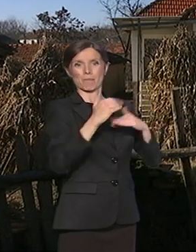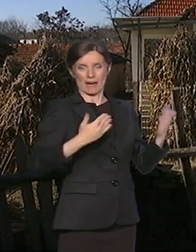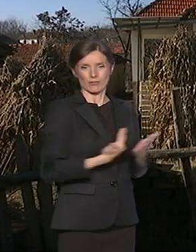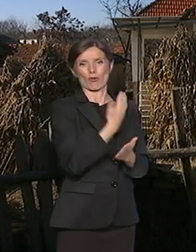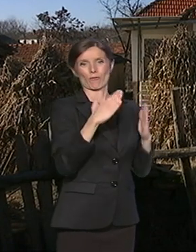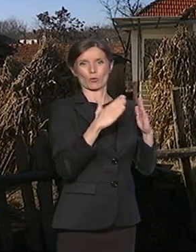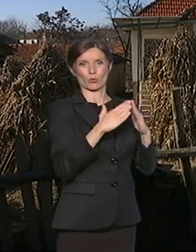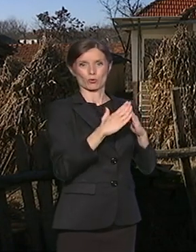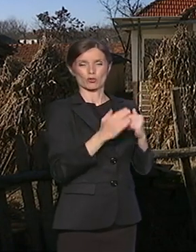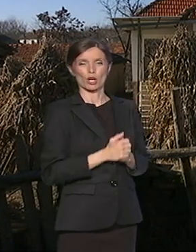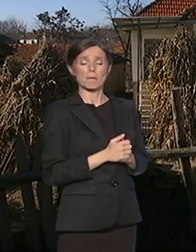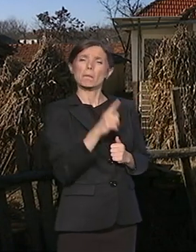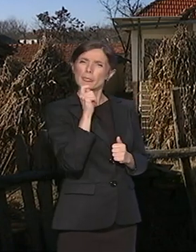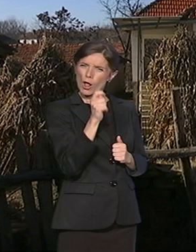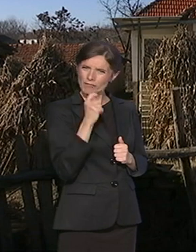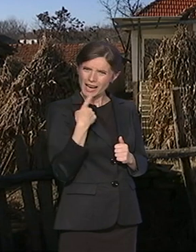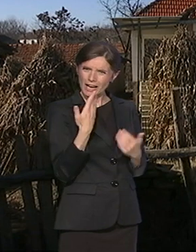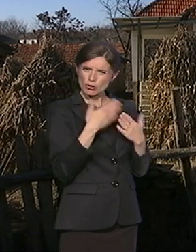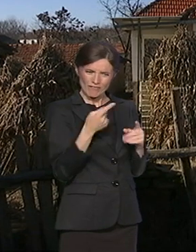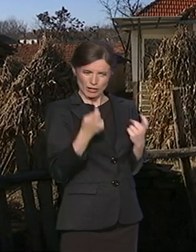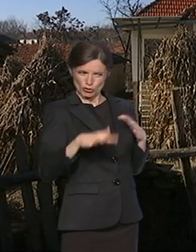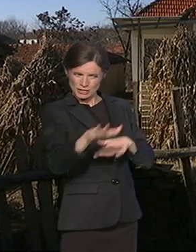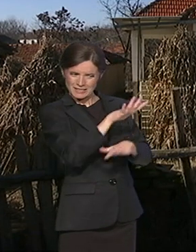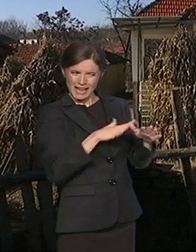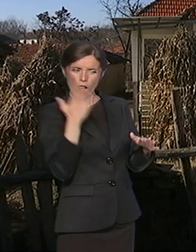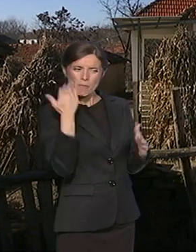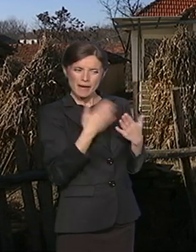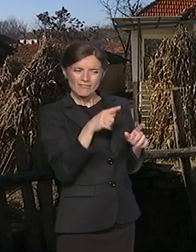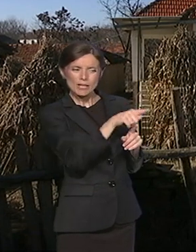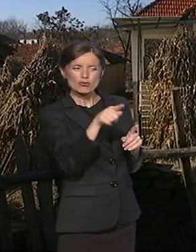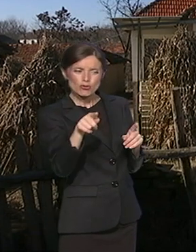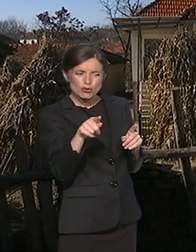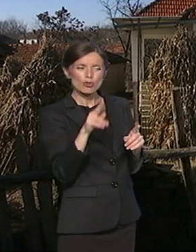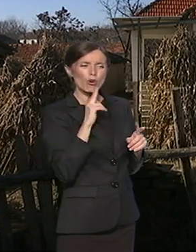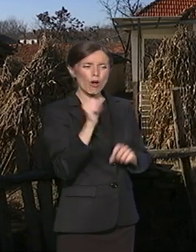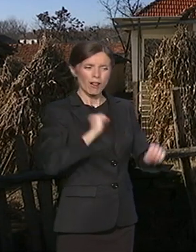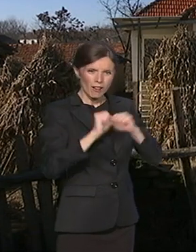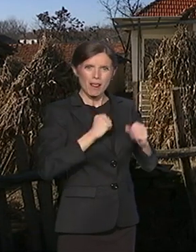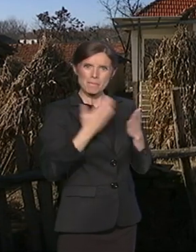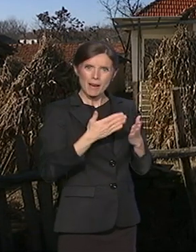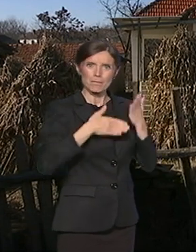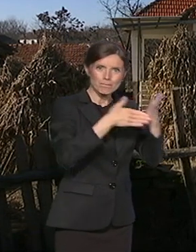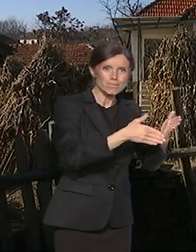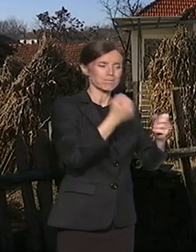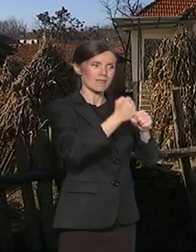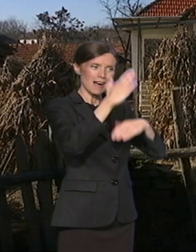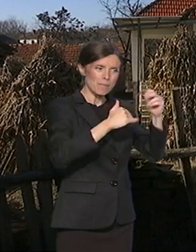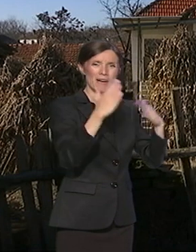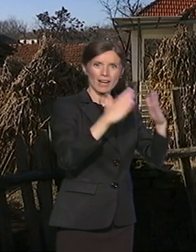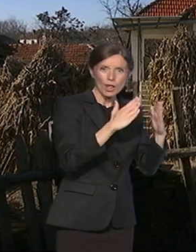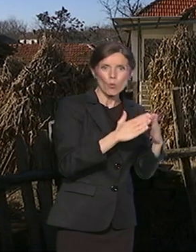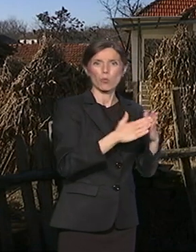u ovom selu, konkretno zideli ste kuće, pomagali ste ljudima, popravili ste kvalitet njihovog života?